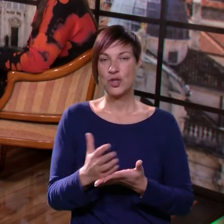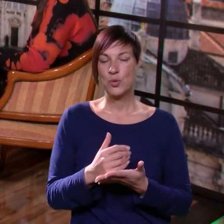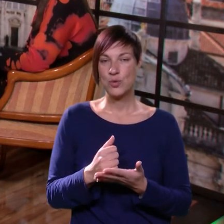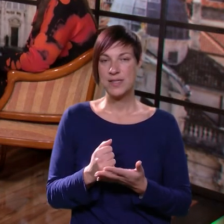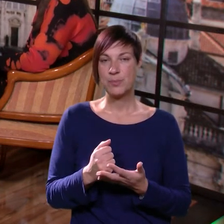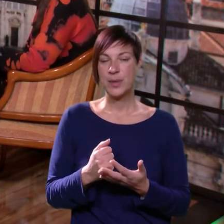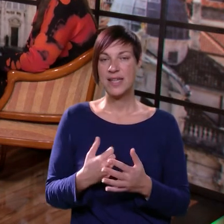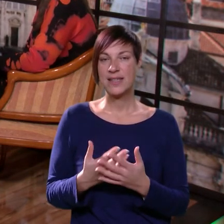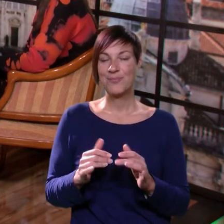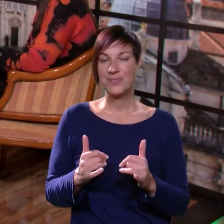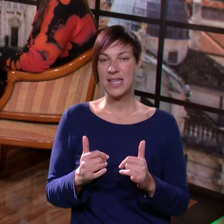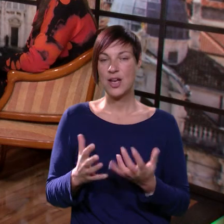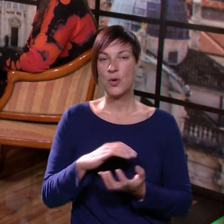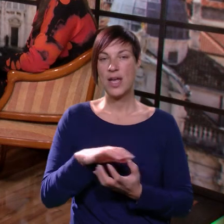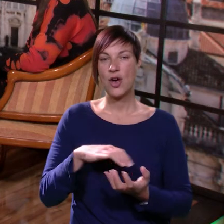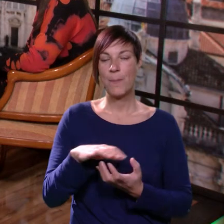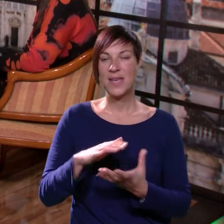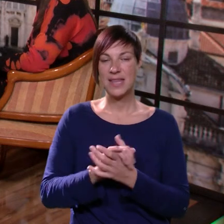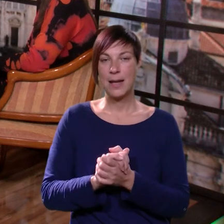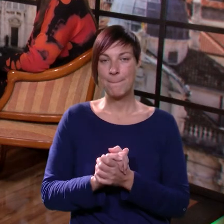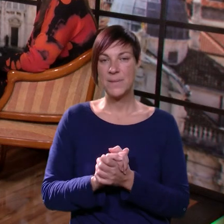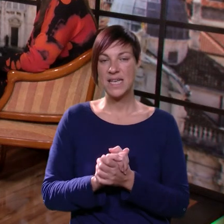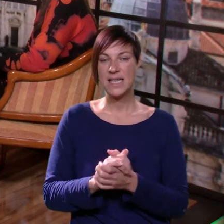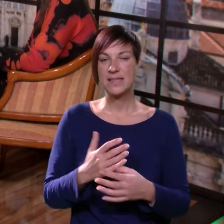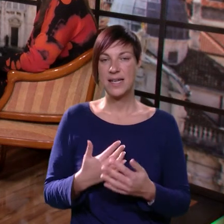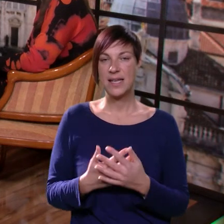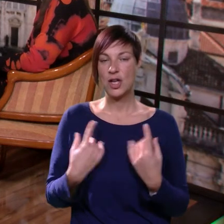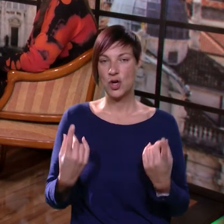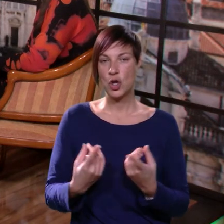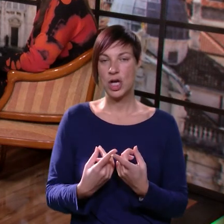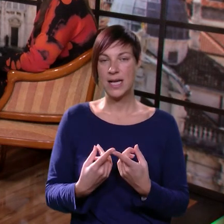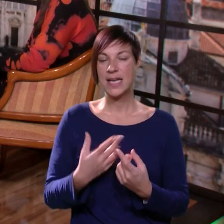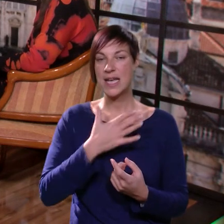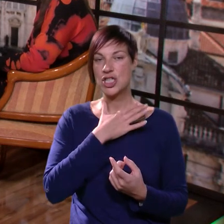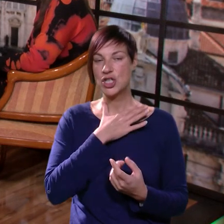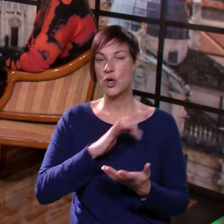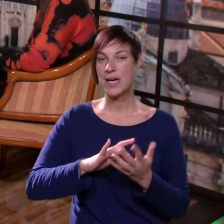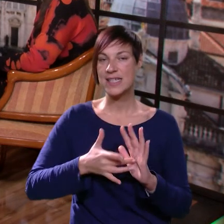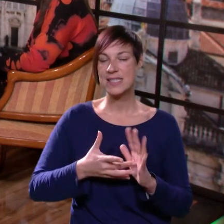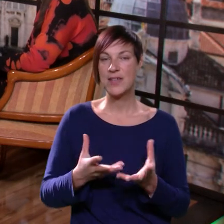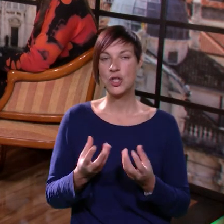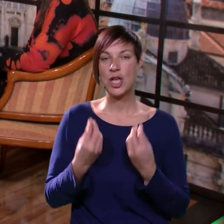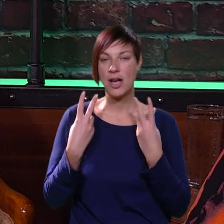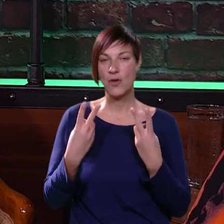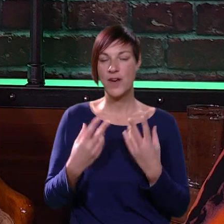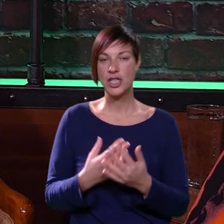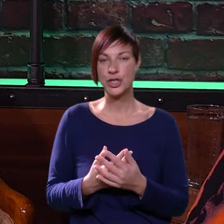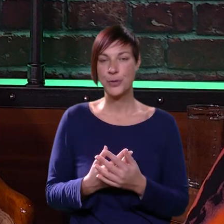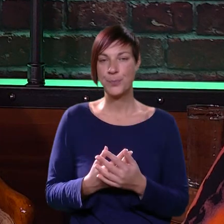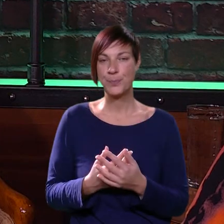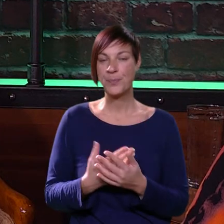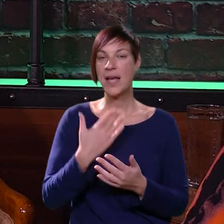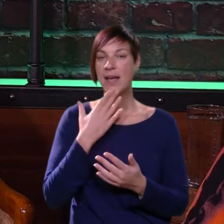uspijete. Tako je, tako je, obitelj, prijatelji, okolina, škola, sve to je jako vožno.